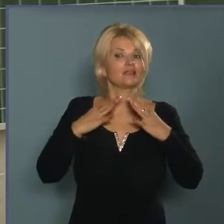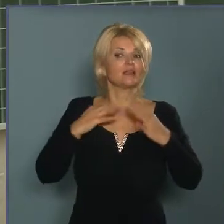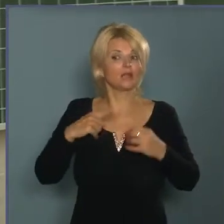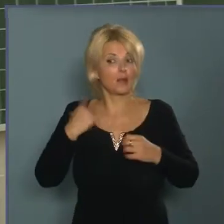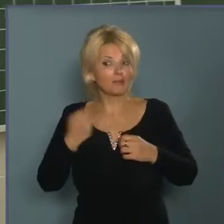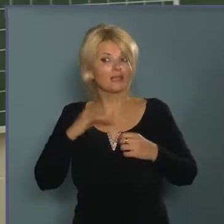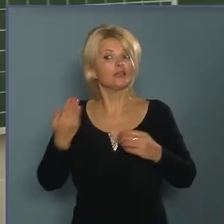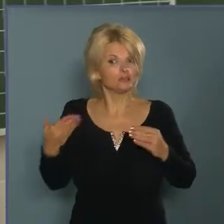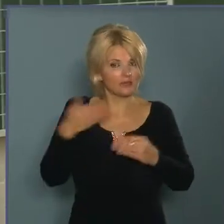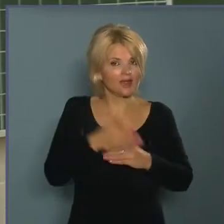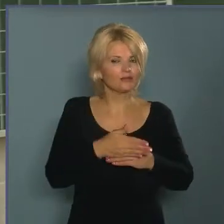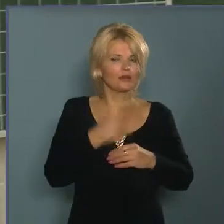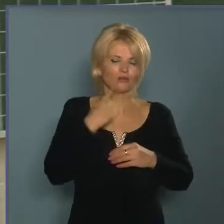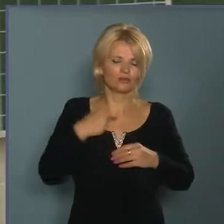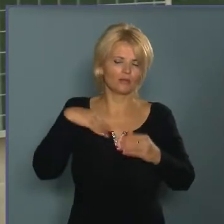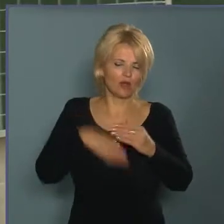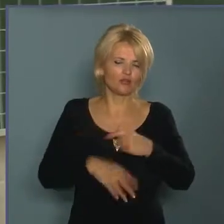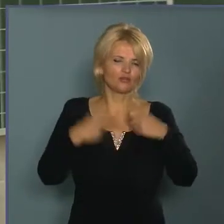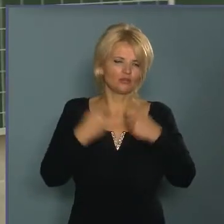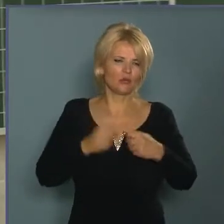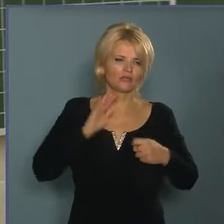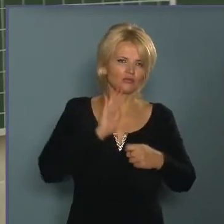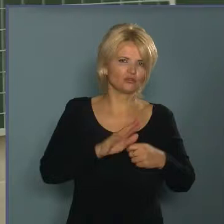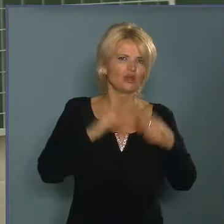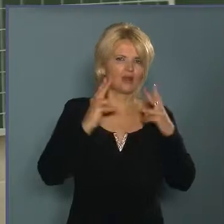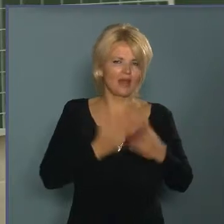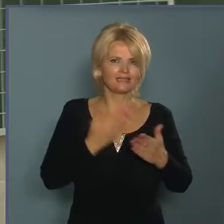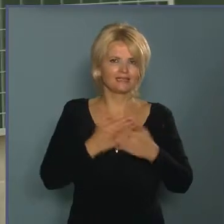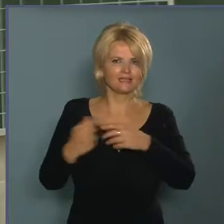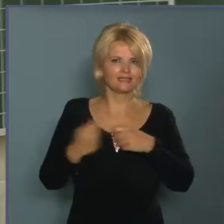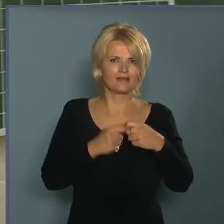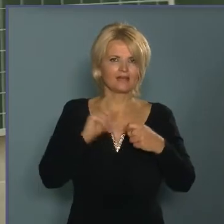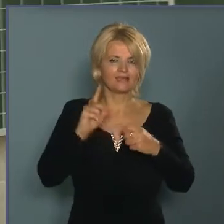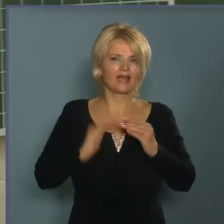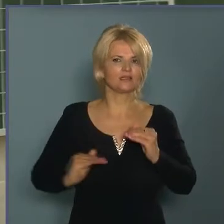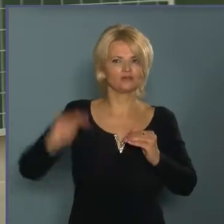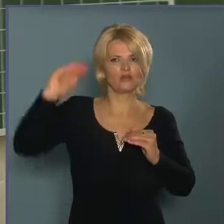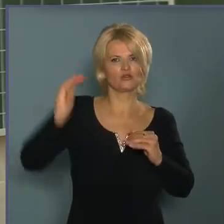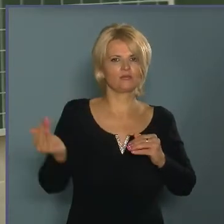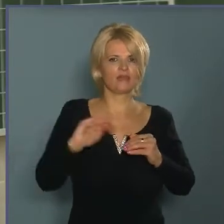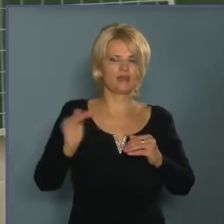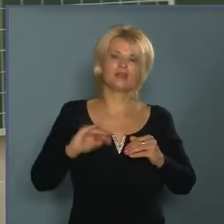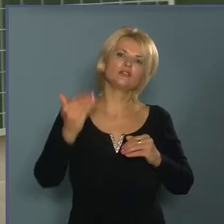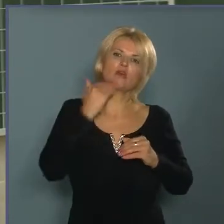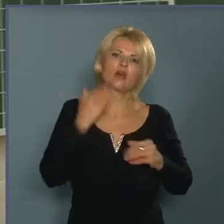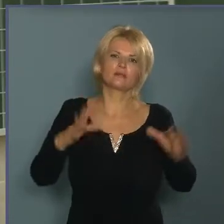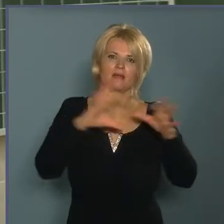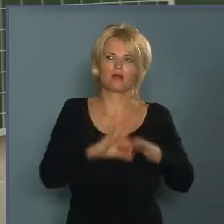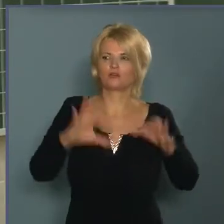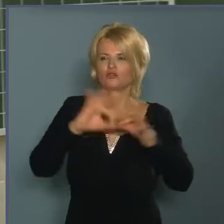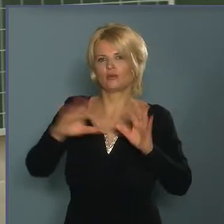mi is mehetünk, és mondtam, hogy ez most az alsósoknak lett szervezve, de még a nagyobb gyerekek is igényelnék, hogy